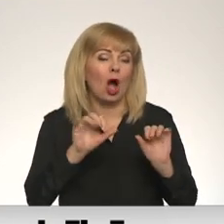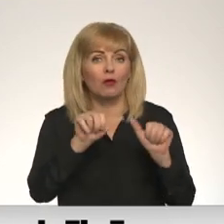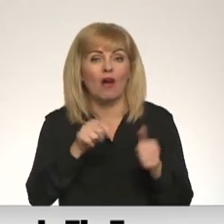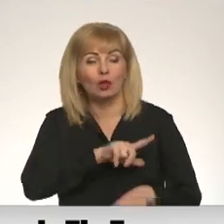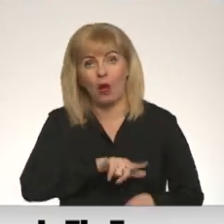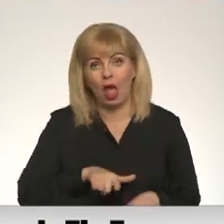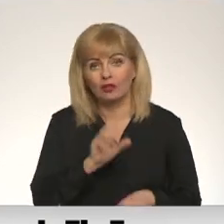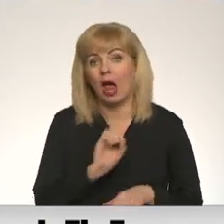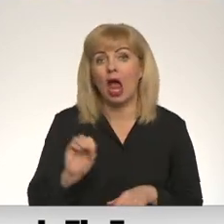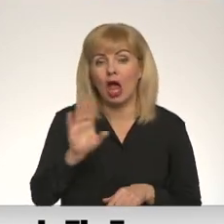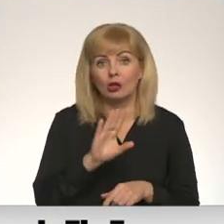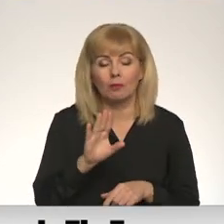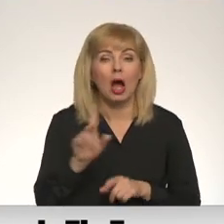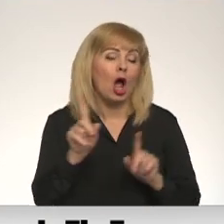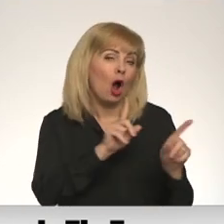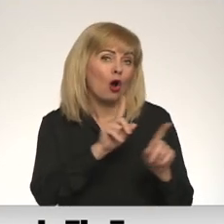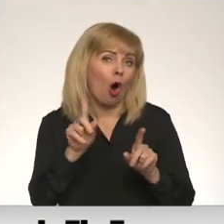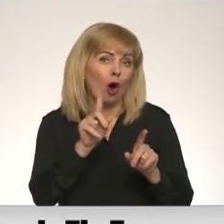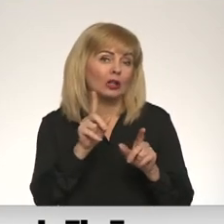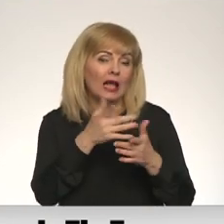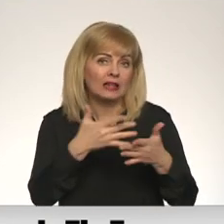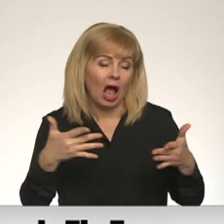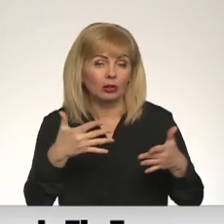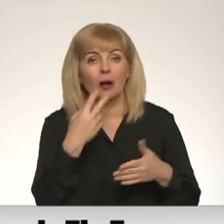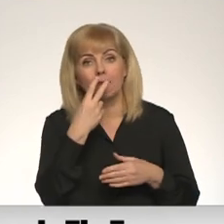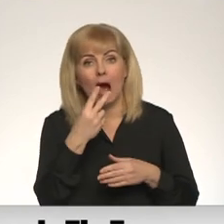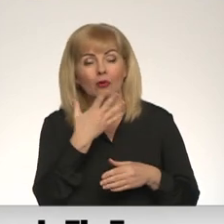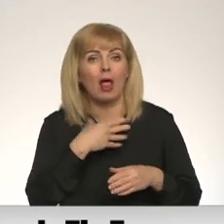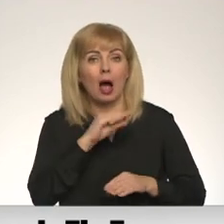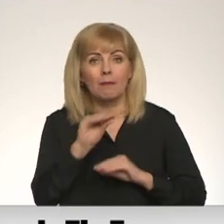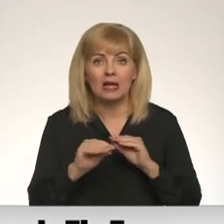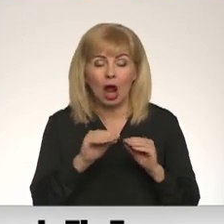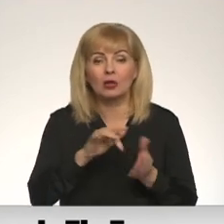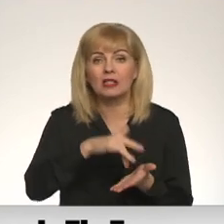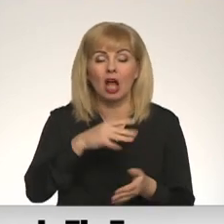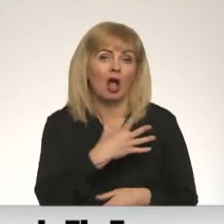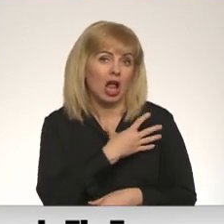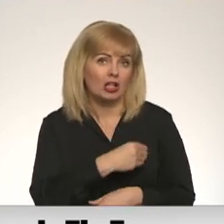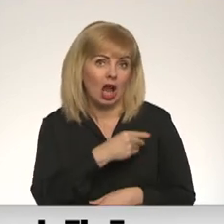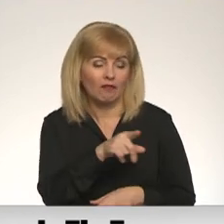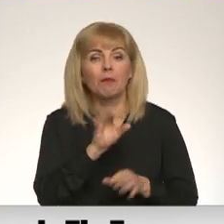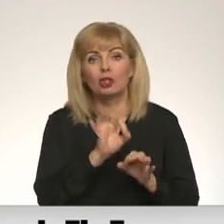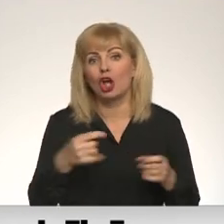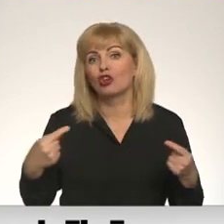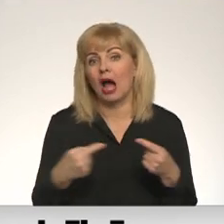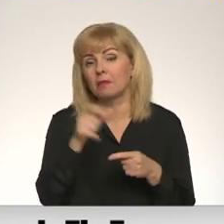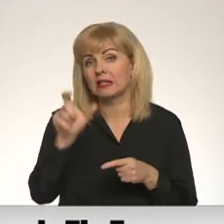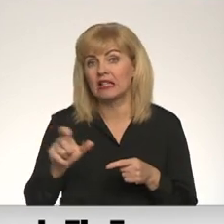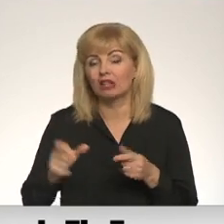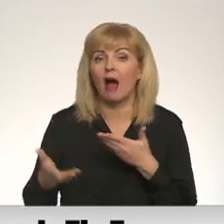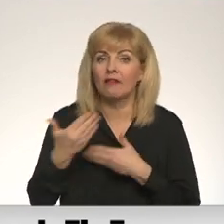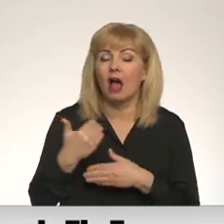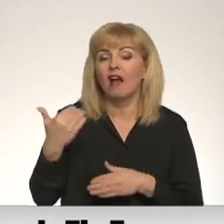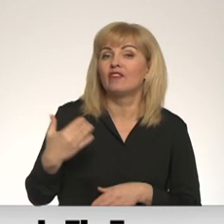Latvijā un Eiropā koordinācijas tīklojumu, paredzot labiekārtot bēgļu centru ļvivā, kas pilnībā atbilst cilvēku ar invaliditāti